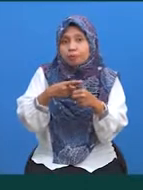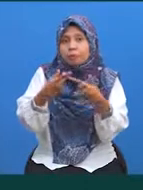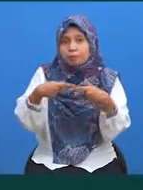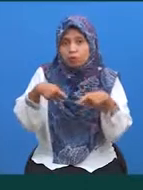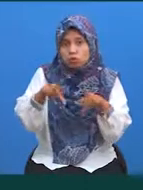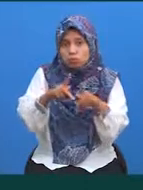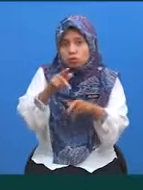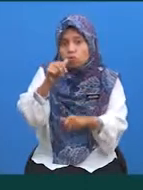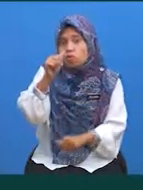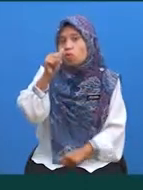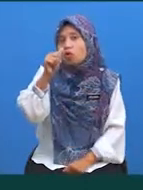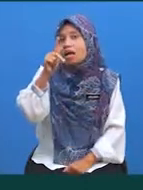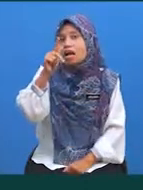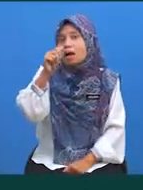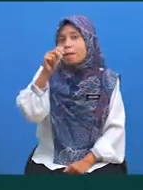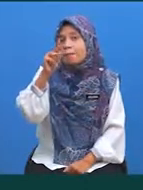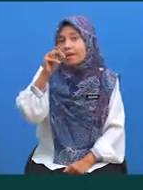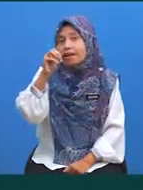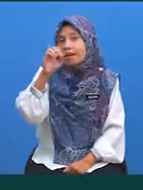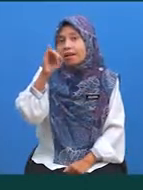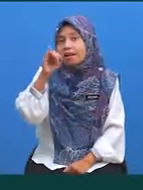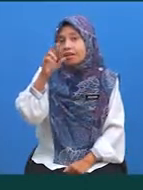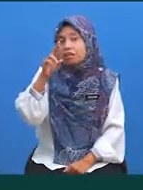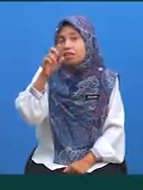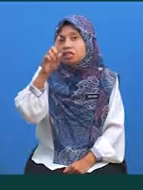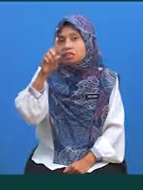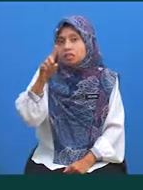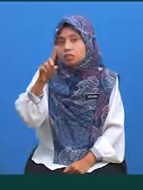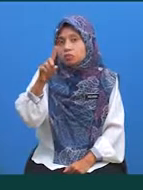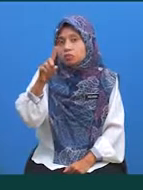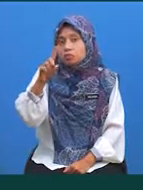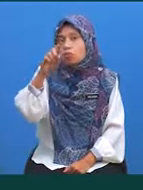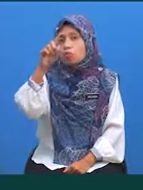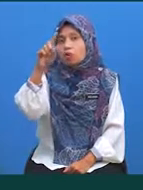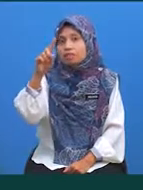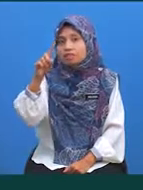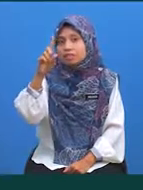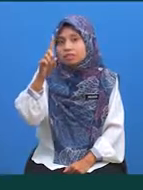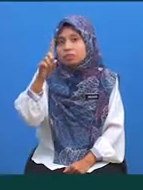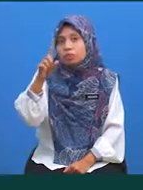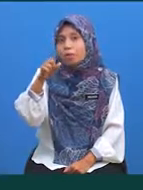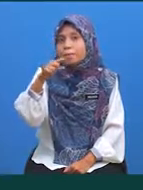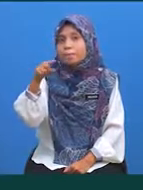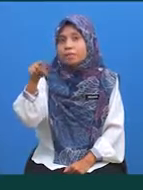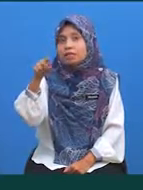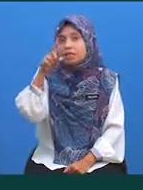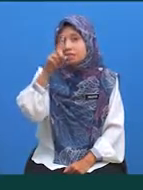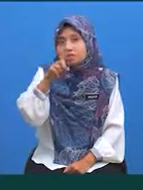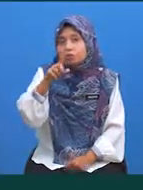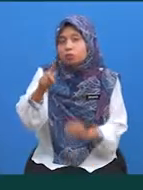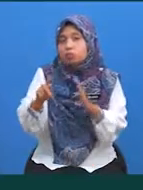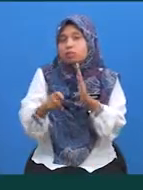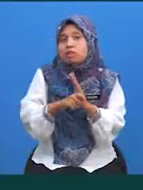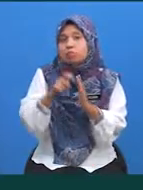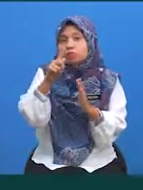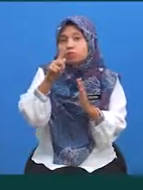kamirkan 3X kuasa 1 tambah 1 per 1 tambah